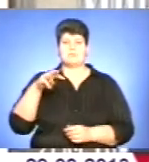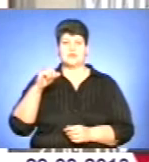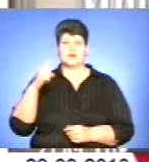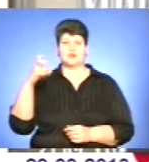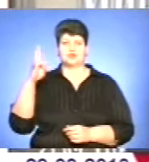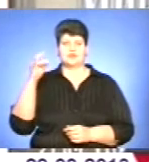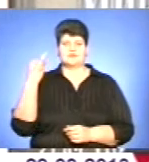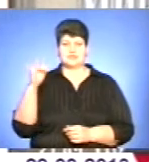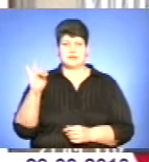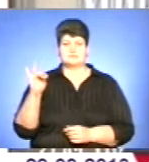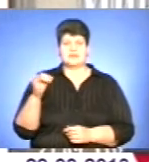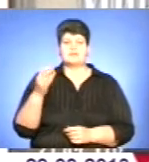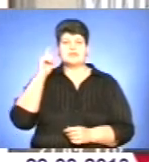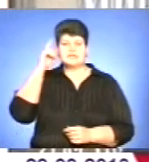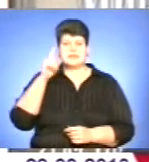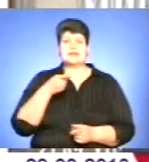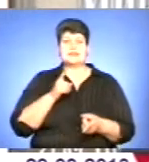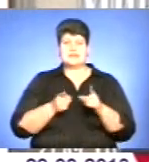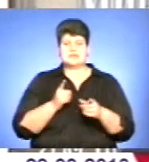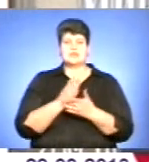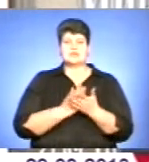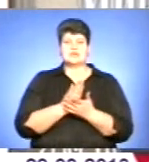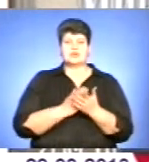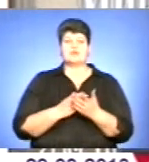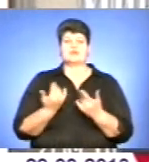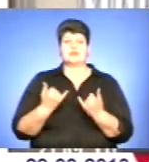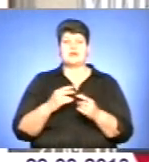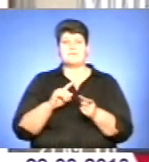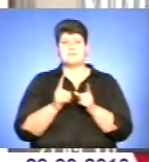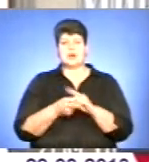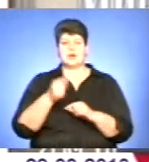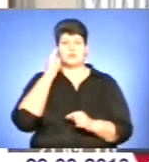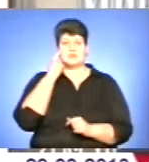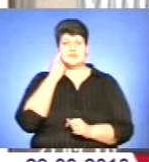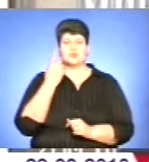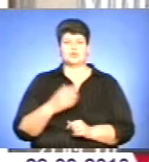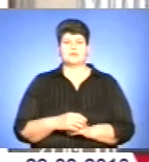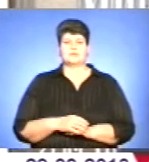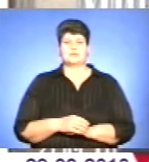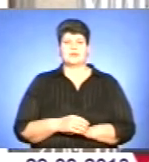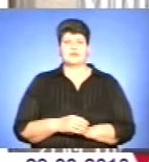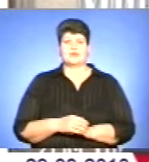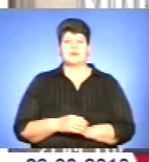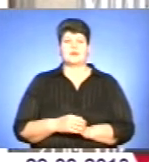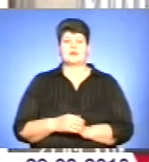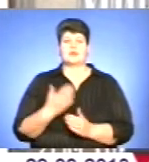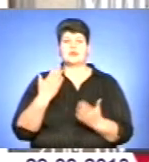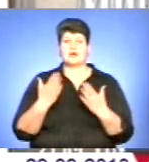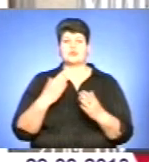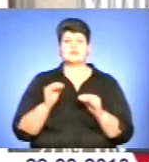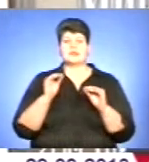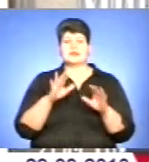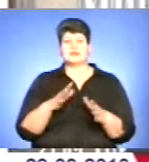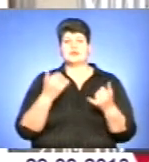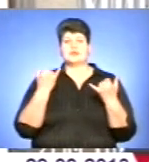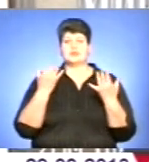Ви знаєте, дійсно заслуговує на переоцінку, якось накласти на сьогодні, а